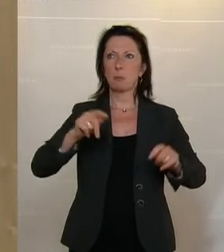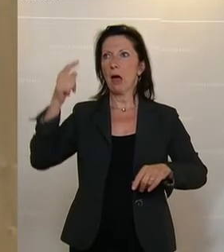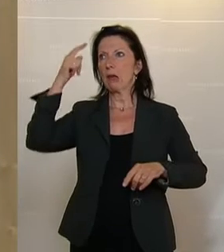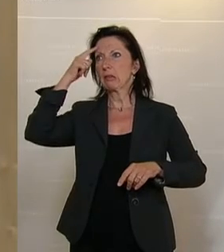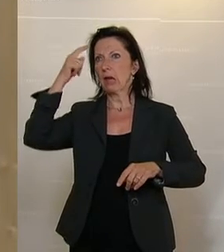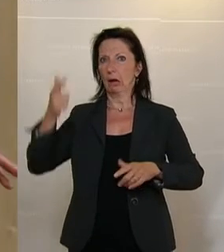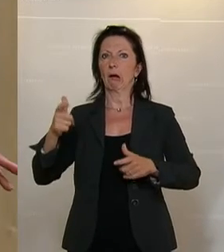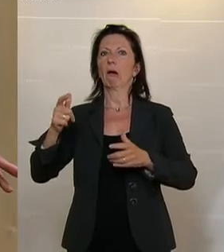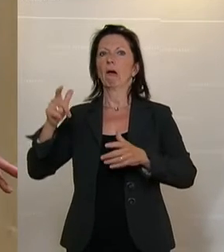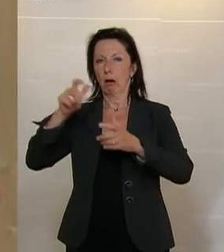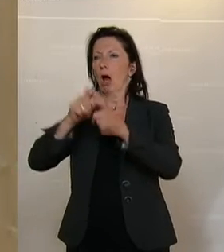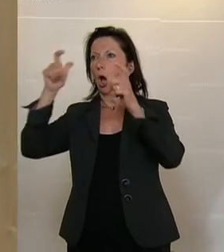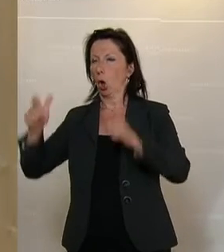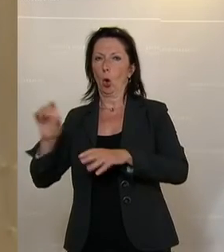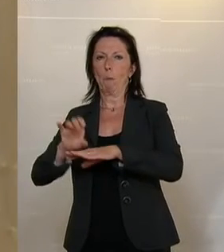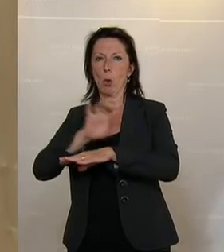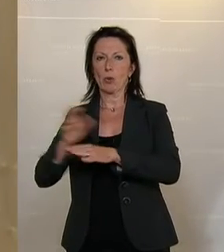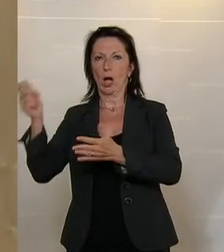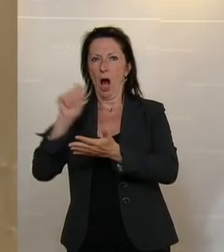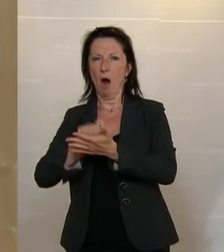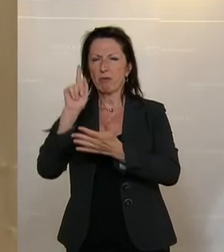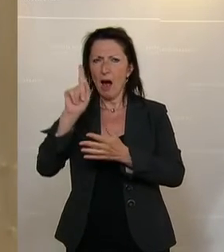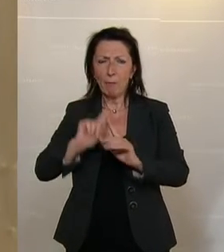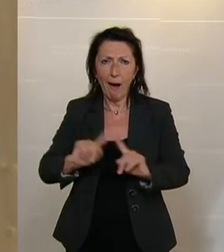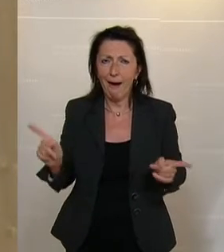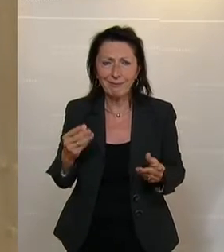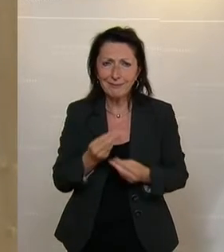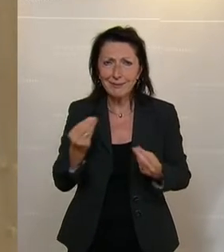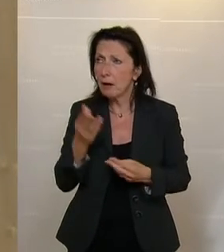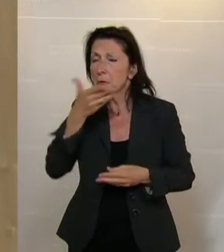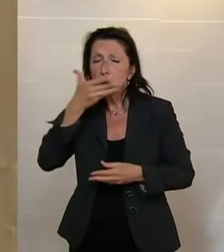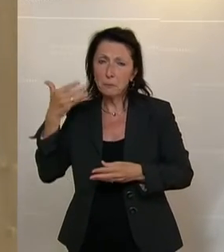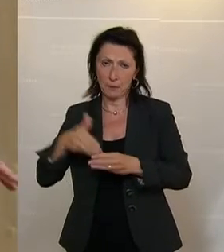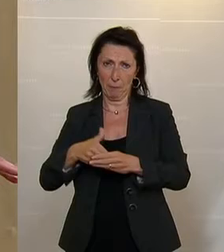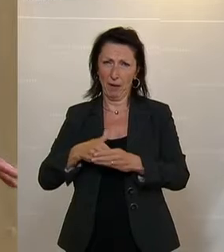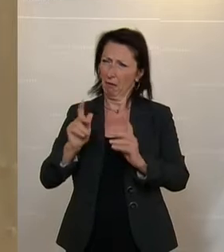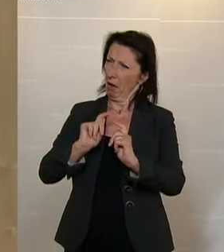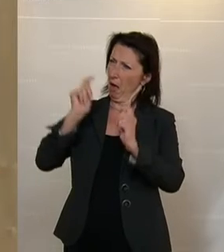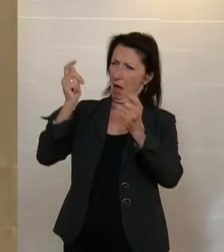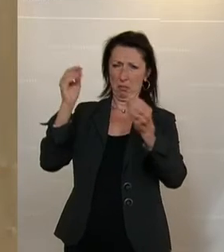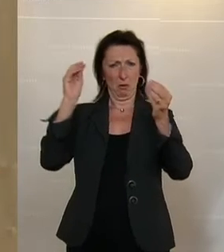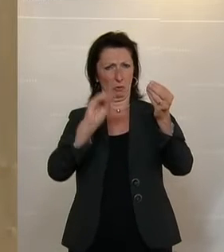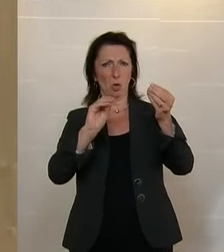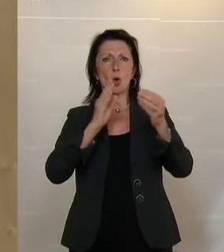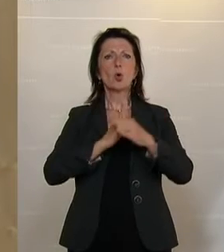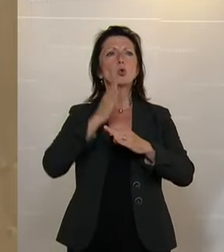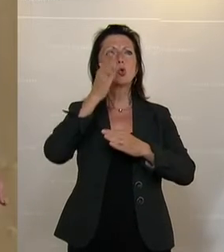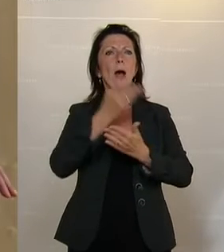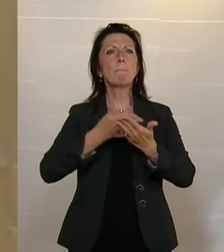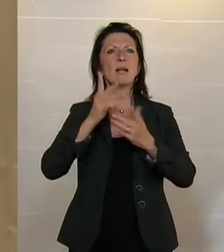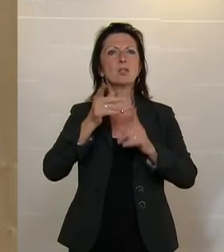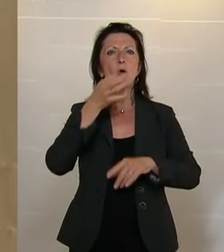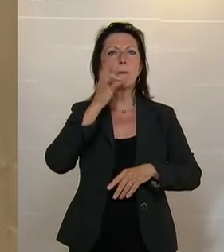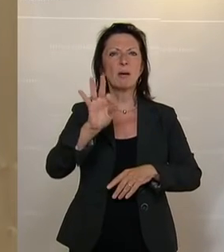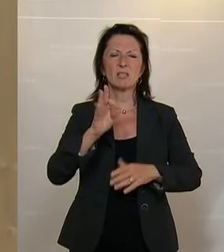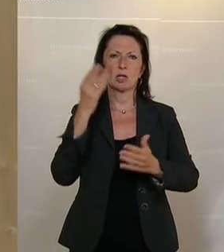offensichtlich. Was finde ich noch in diesem Plan oder in diesem Fonds, in Ihrem Antrag? Unter dem Titel Zugang zur Bildung verbessern